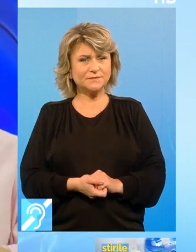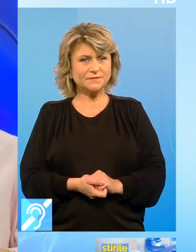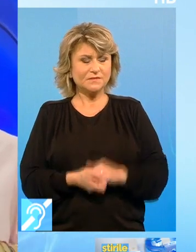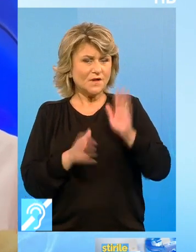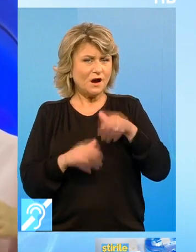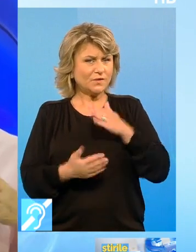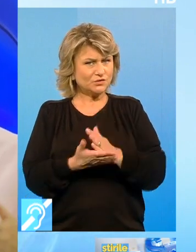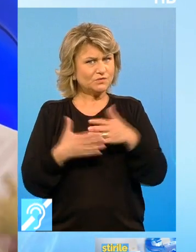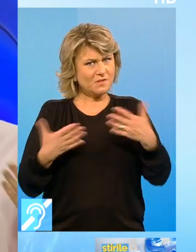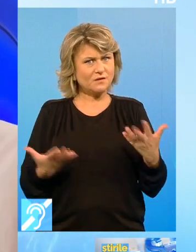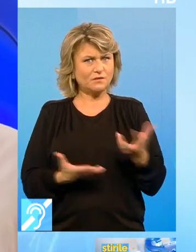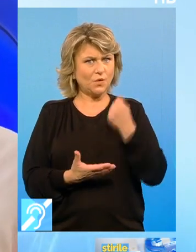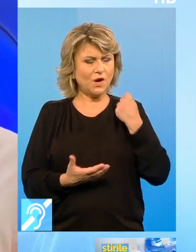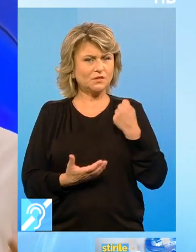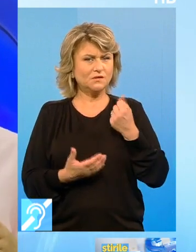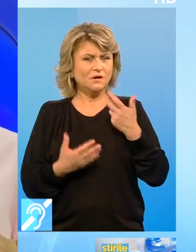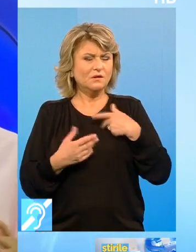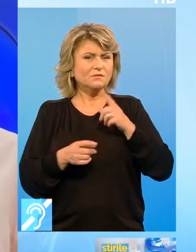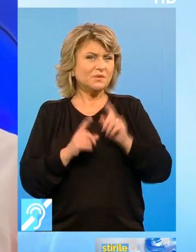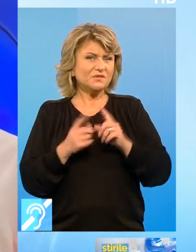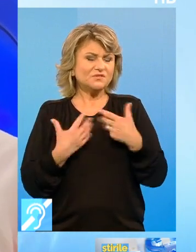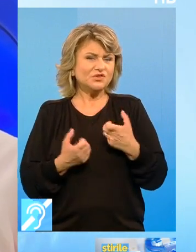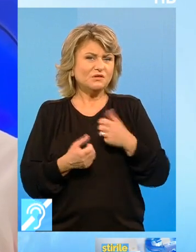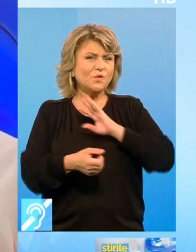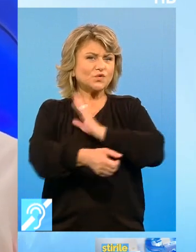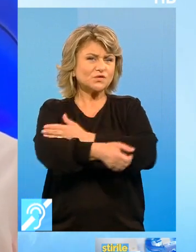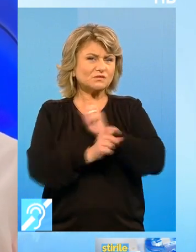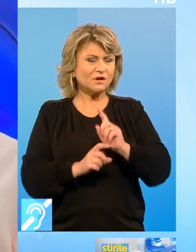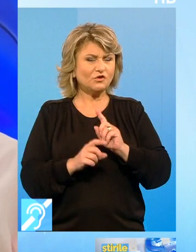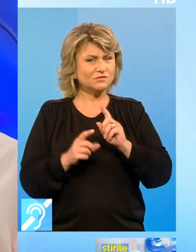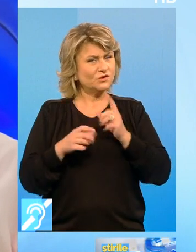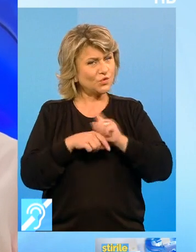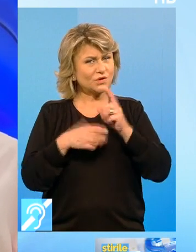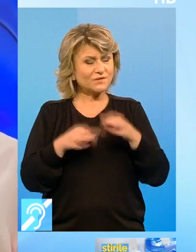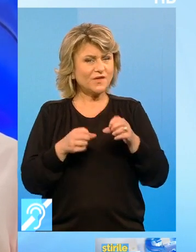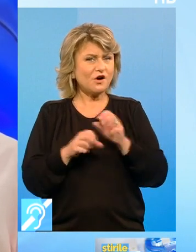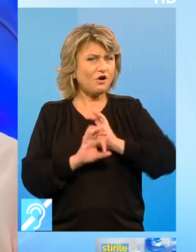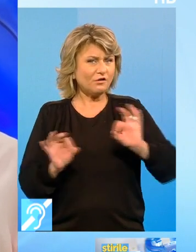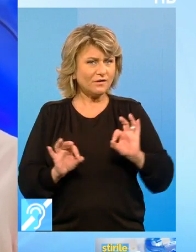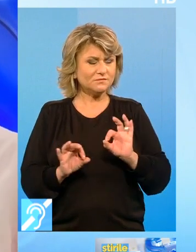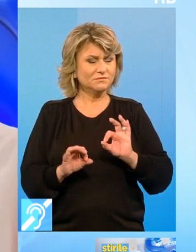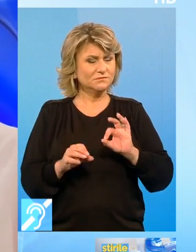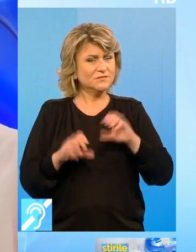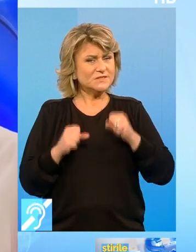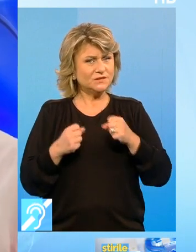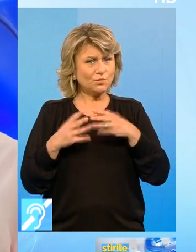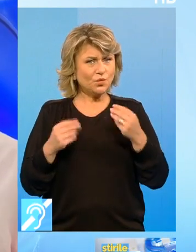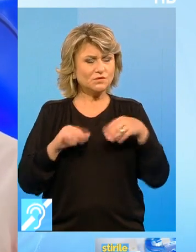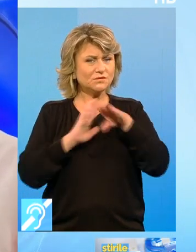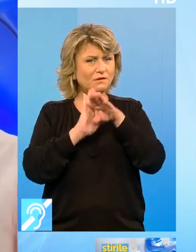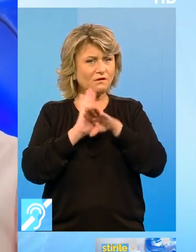Au decizii mari de luat Sau de autoritatea lor Depinde ca lucrurile să se desfășoare corect Și țin mult la reguli E bine să